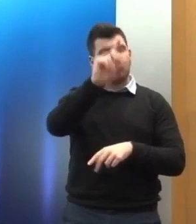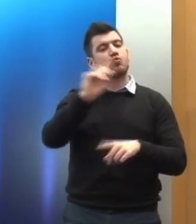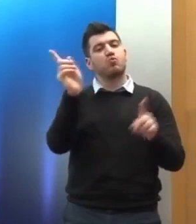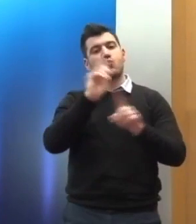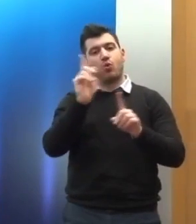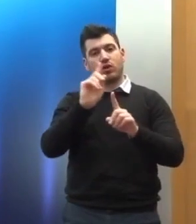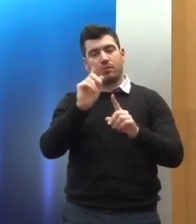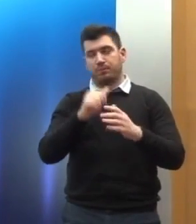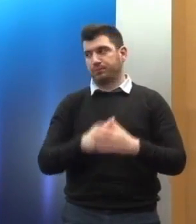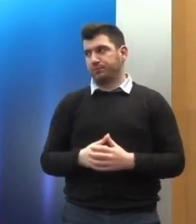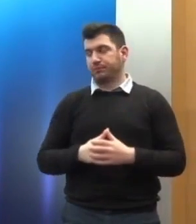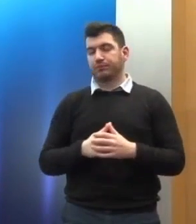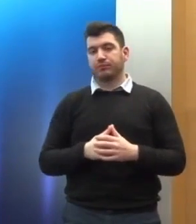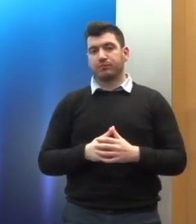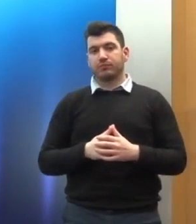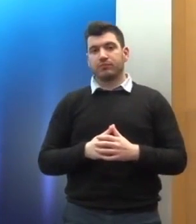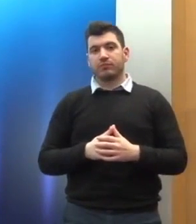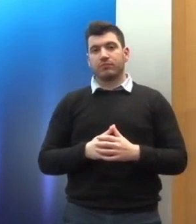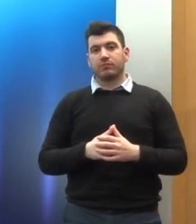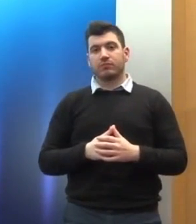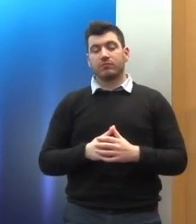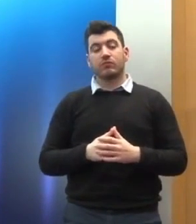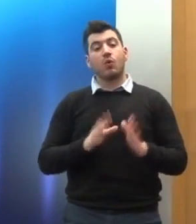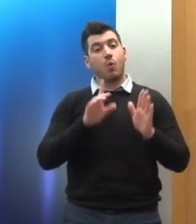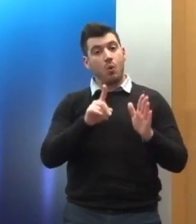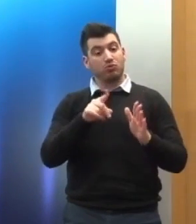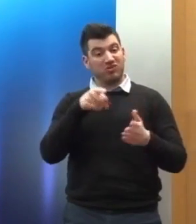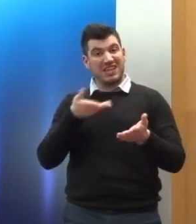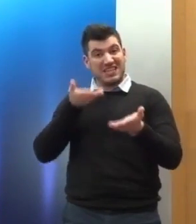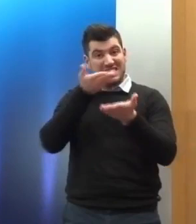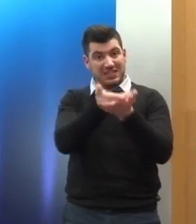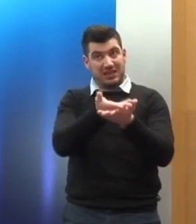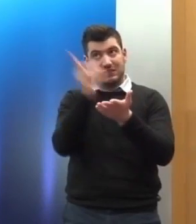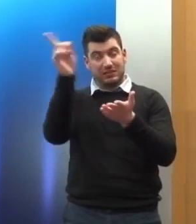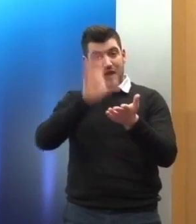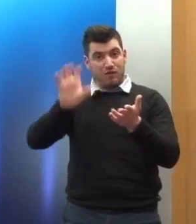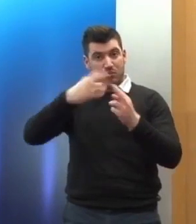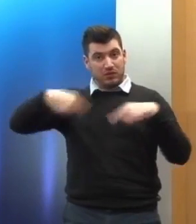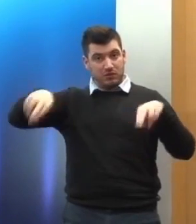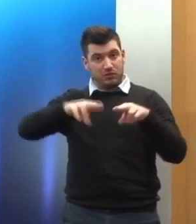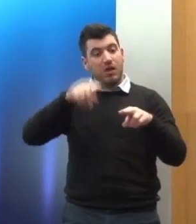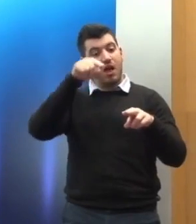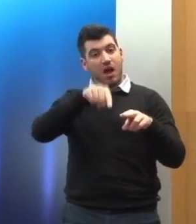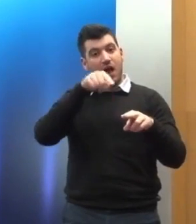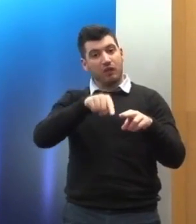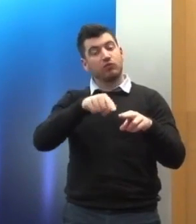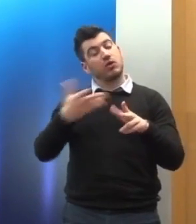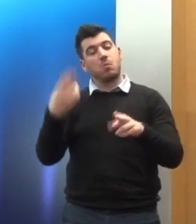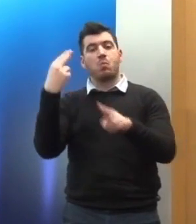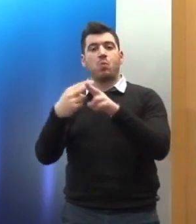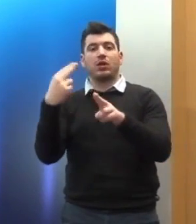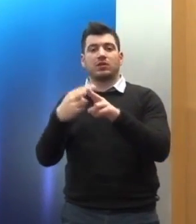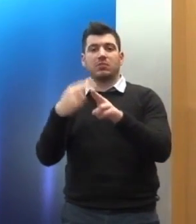Είναι όμως δεσμευτικοί κανόνες δικαίου που ερμηνεύονται. Σύμφωνα με το άρθρο 28 του Συντάγματος, όπως ξέρετε,